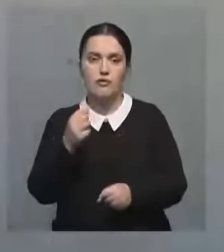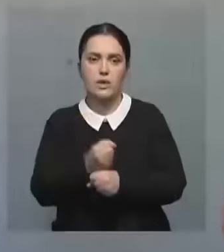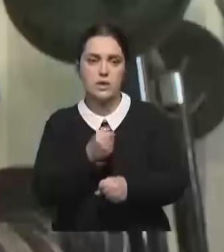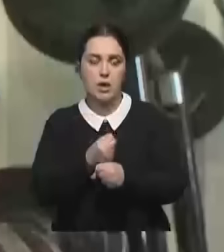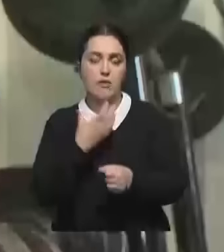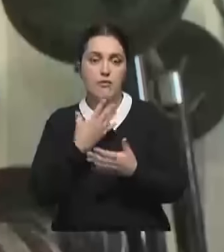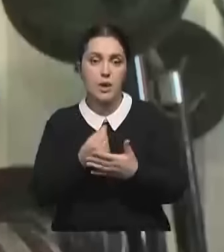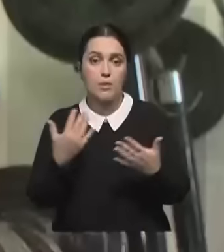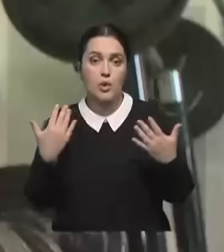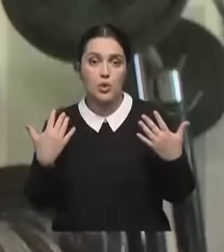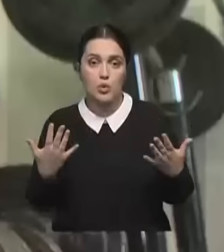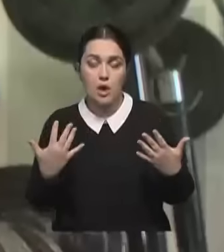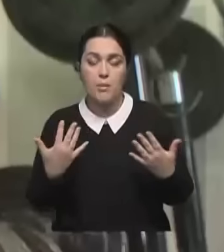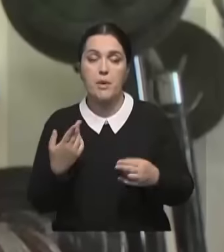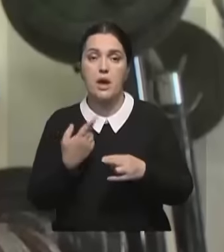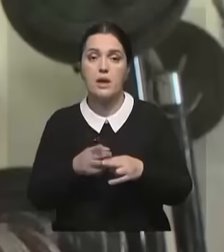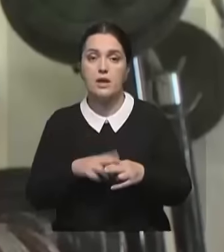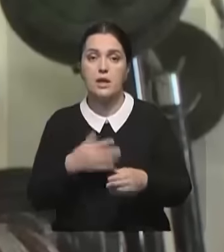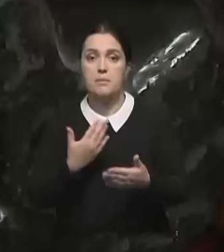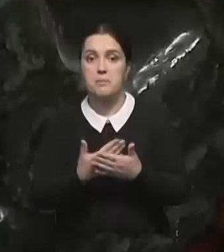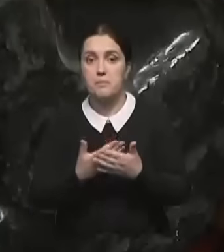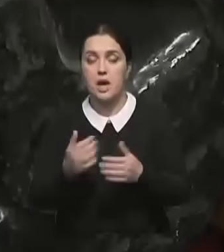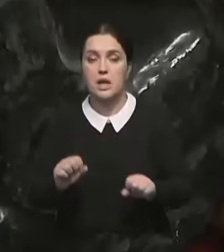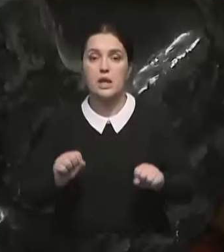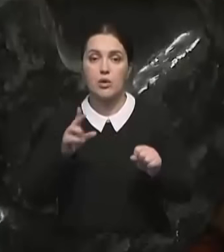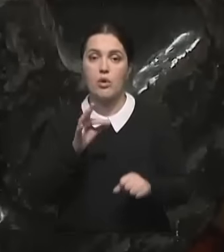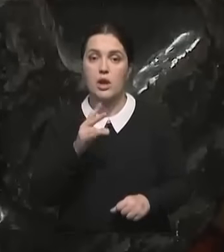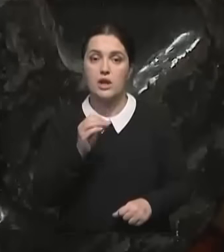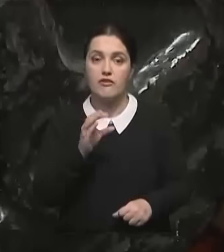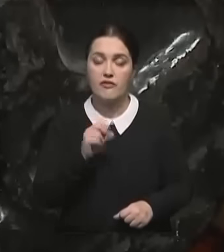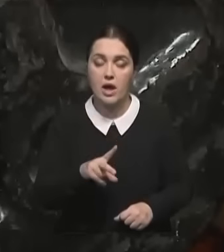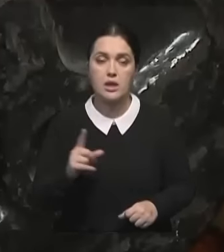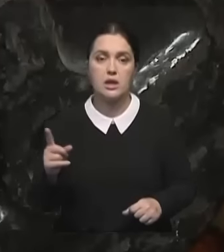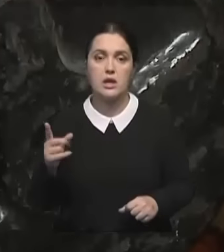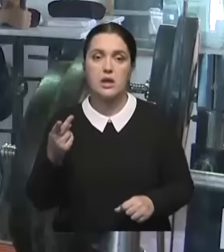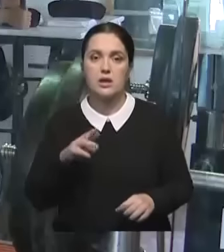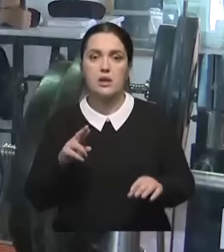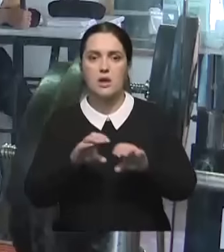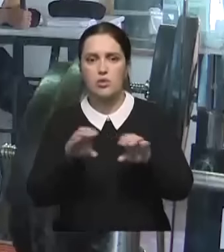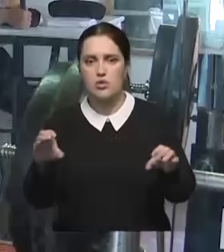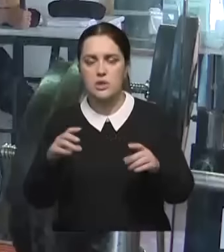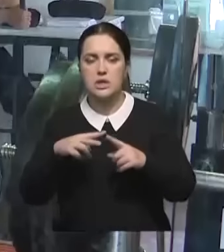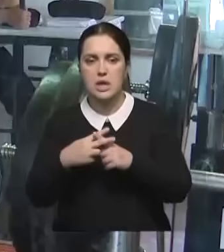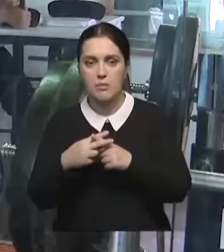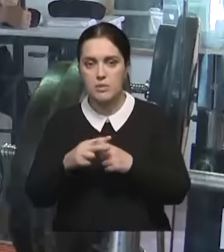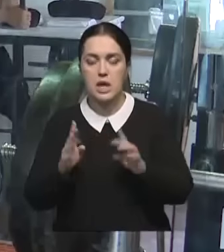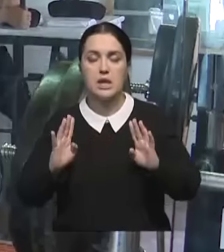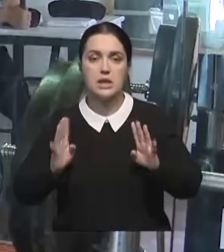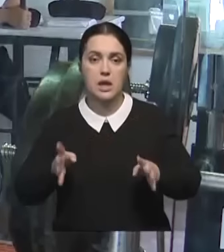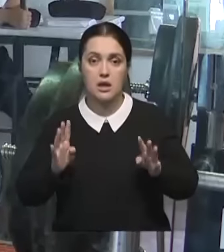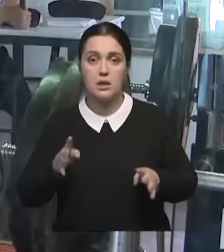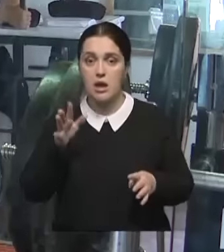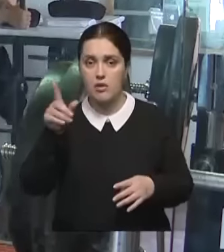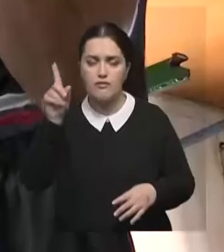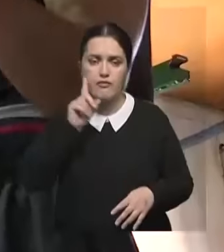своими руками из подручных средств. К примеру, гири из коленвала, а силовой тренажер из троса и запчастей трактора. Но все это